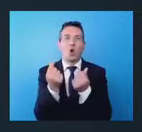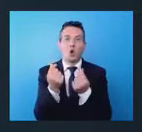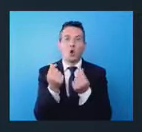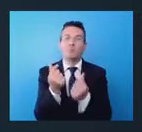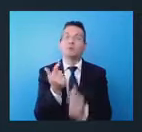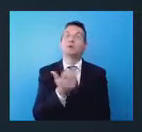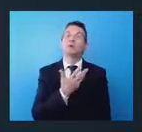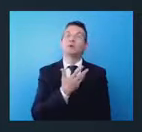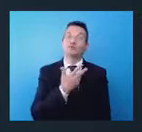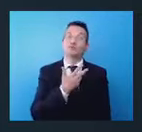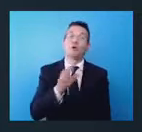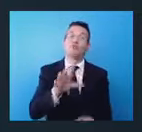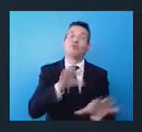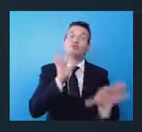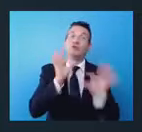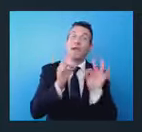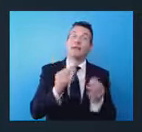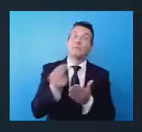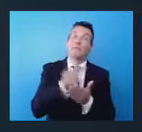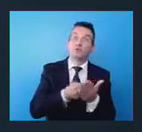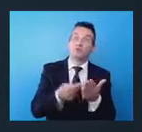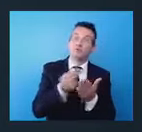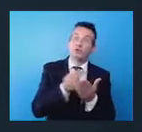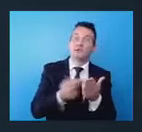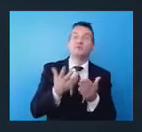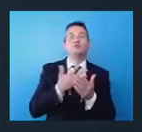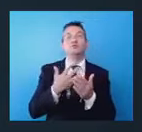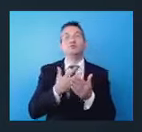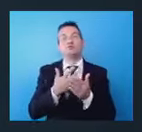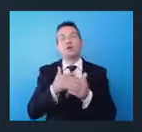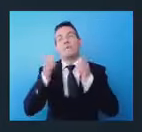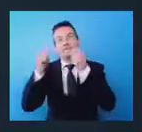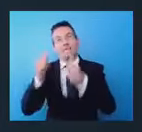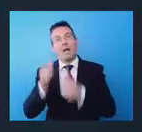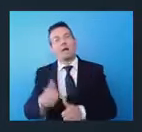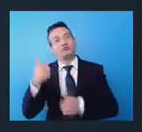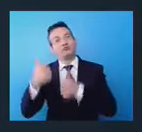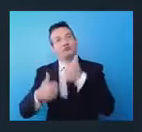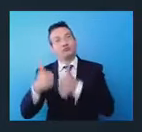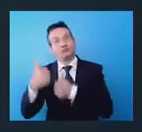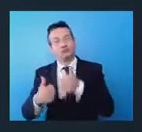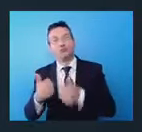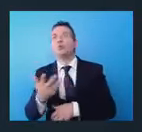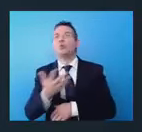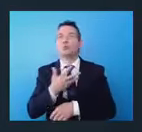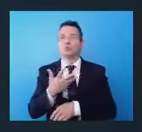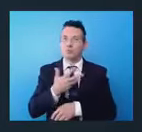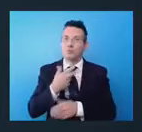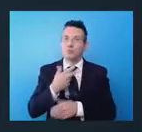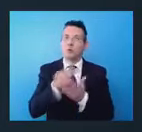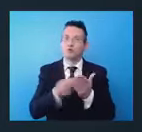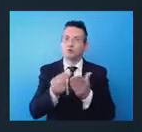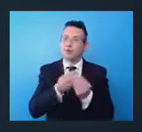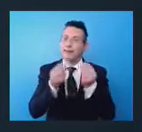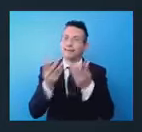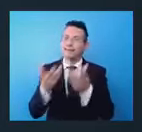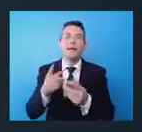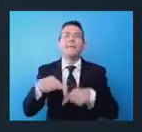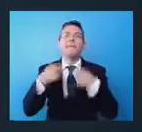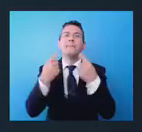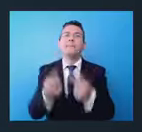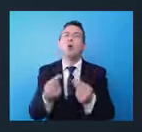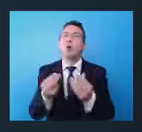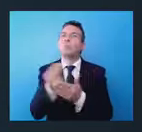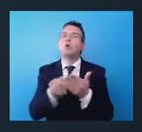progetti, c'è un bando competitivo, i progetti vengono espletati, però poi che cosa se ne ha di questi progetti? Io vorrei una